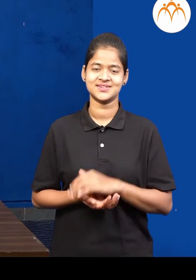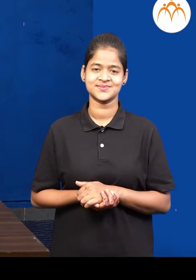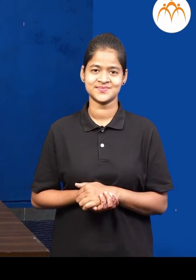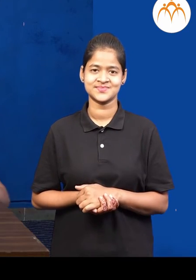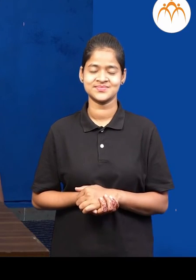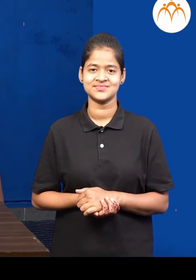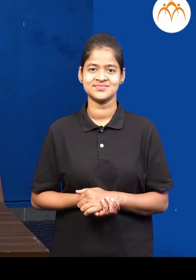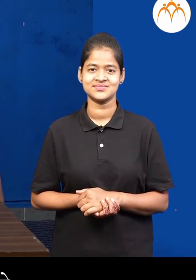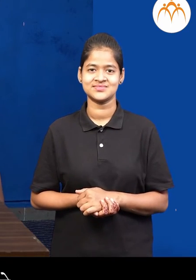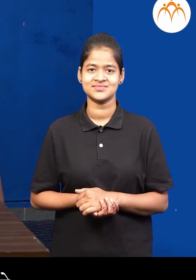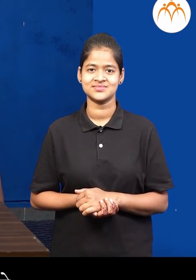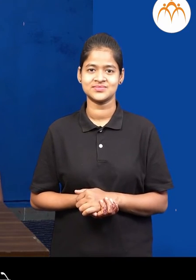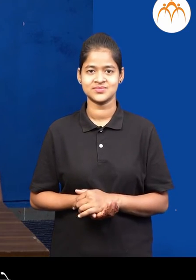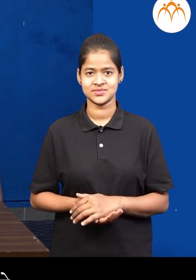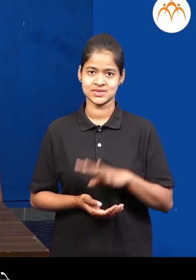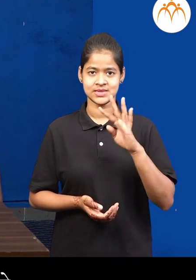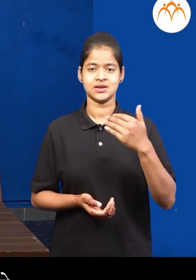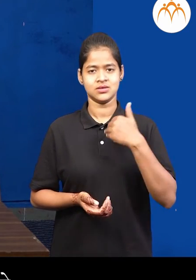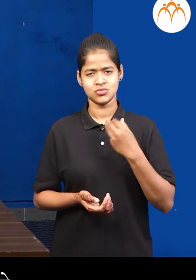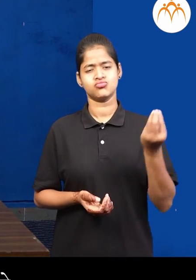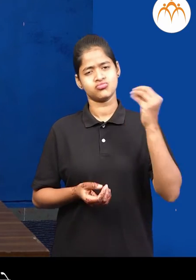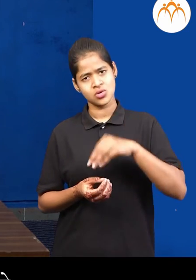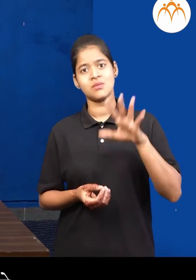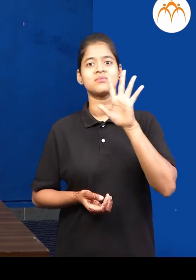चार, आप आमी पाच पुला ओते